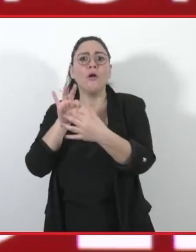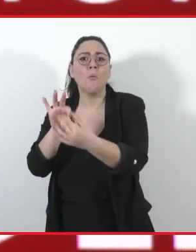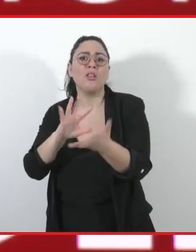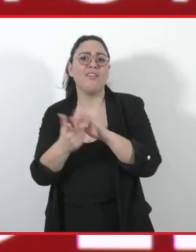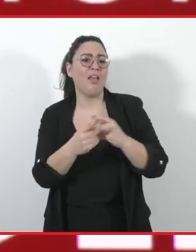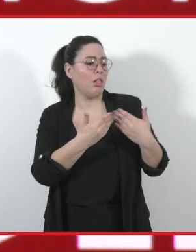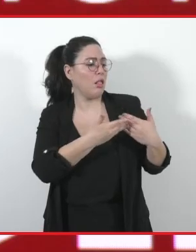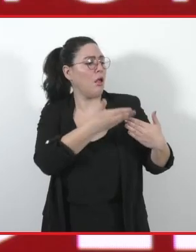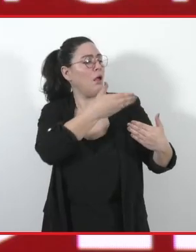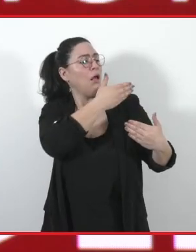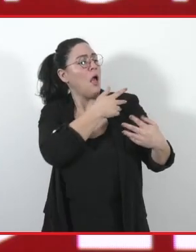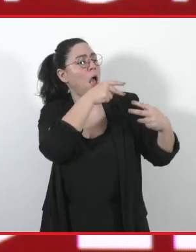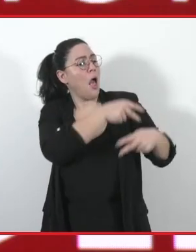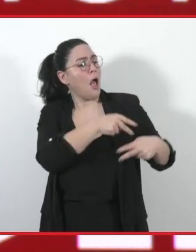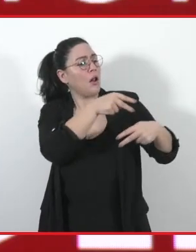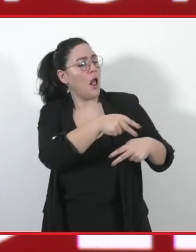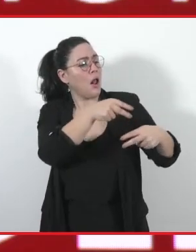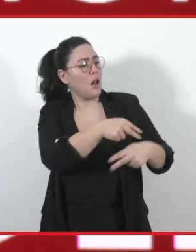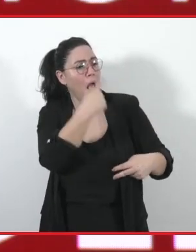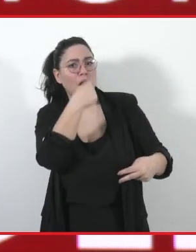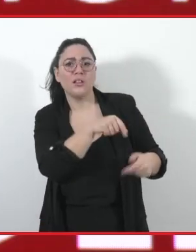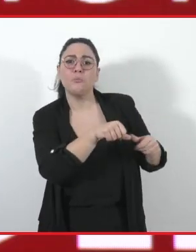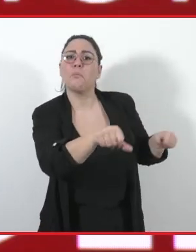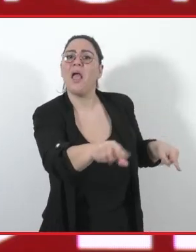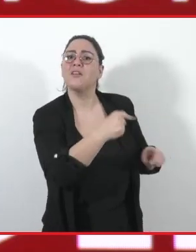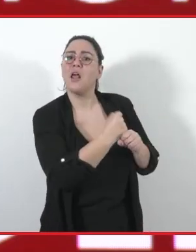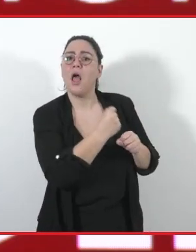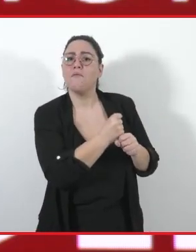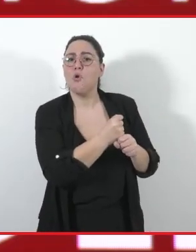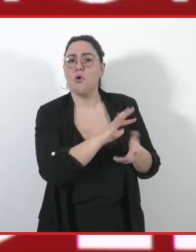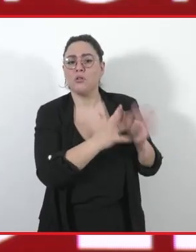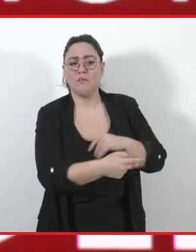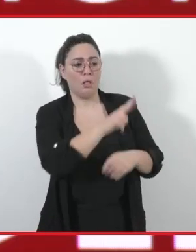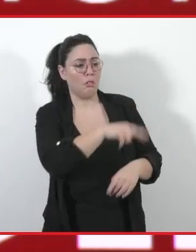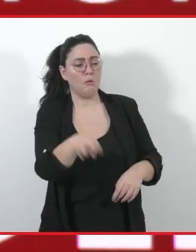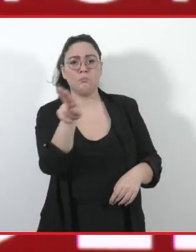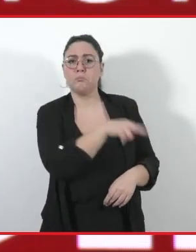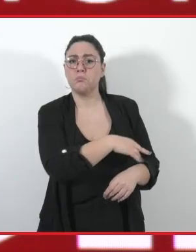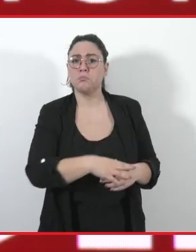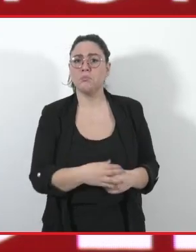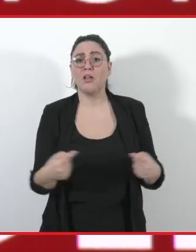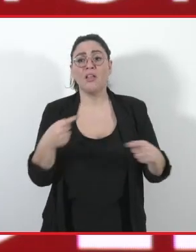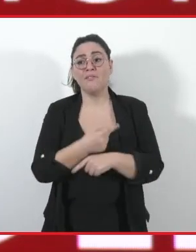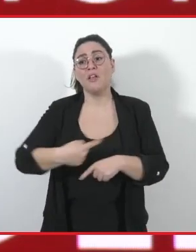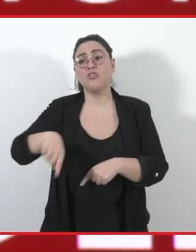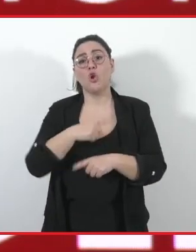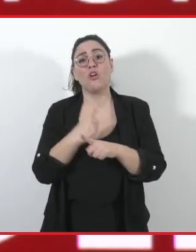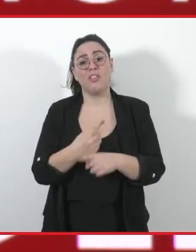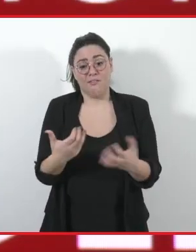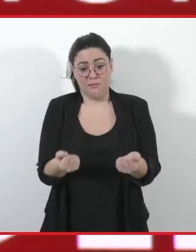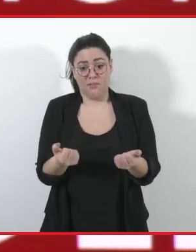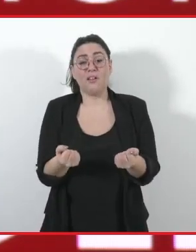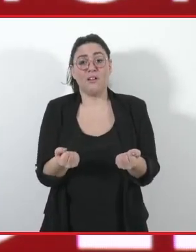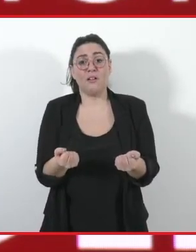questi anni. Abbiamo invece il dovere di essere pragmatici e di coniugare le ragioni della neutralità climatica